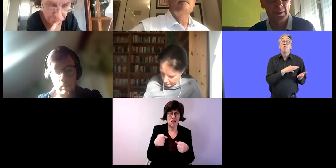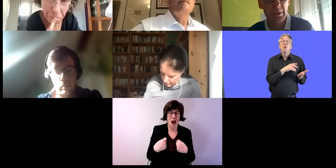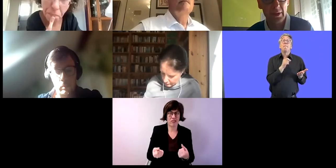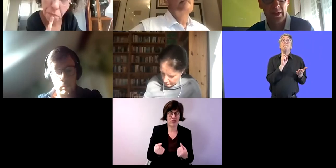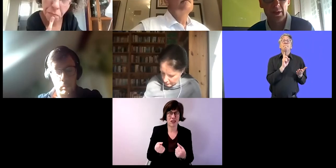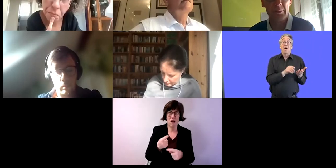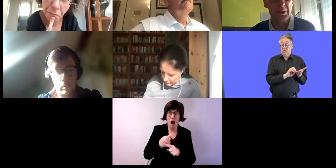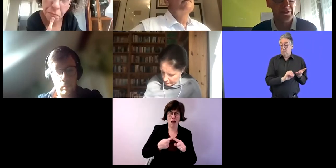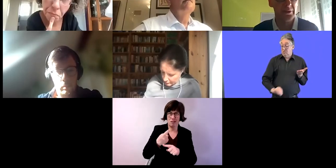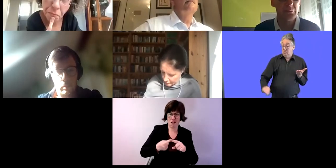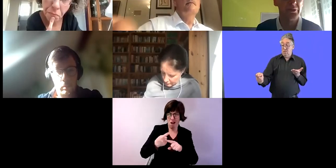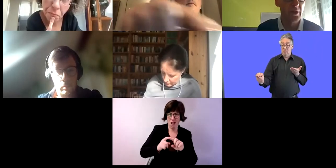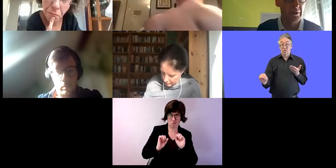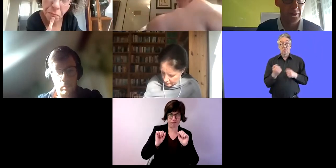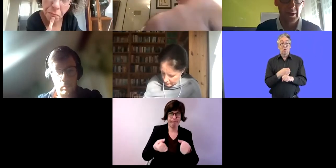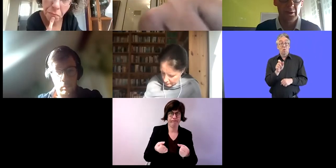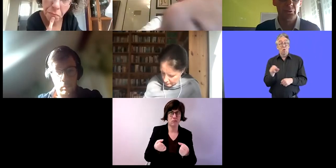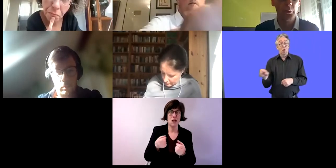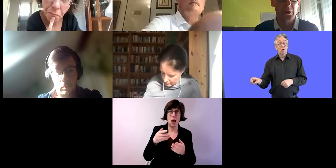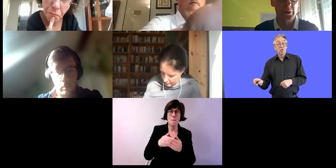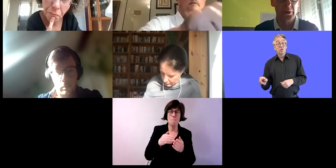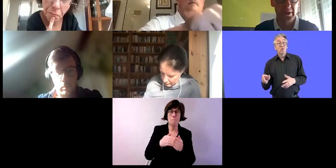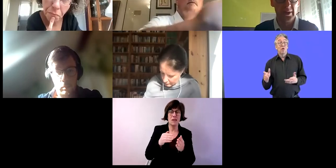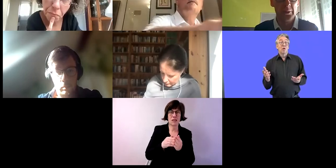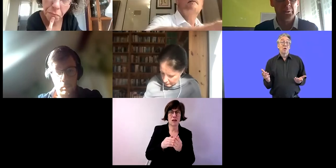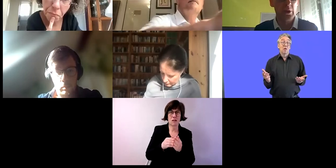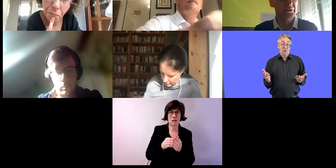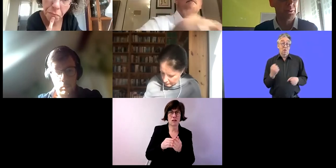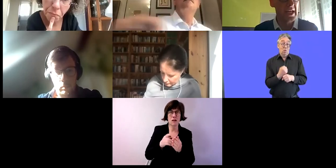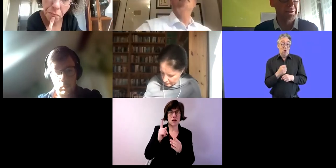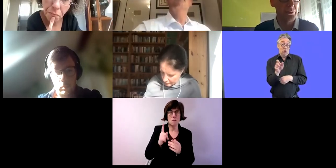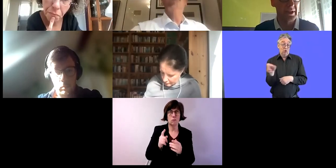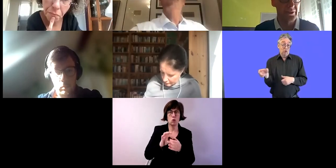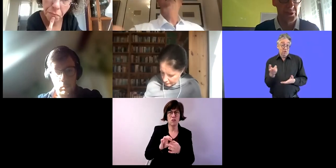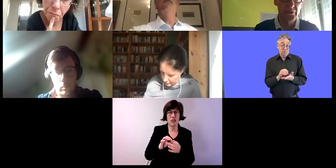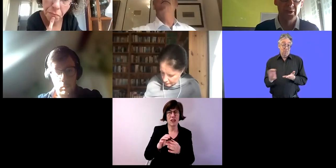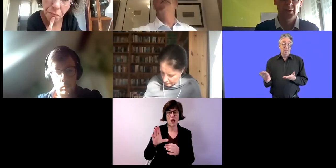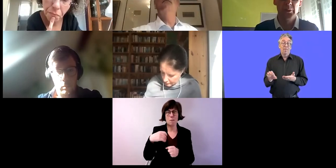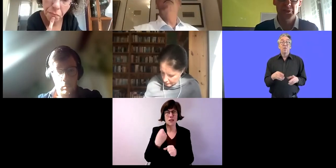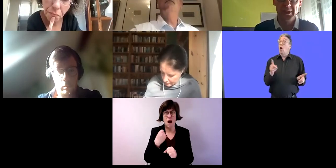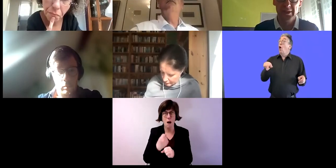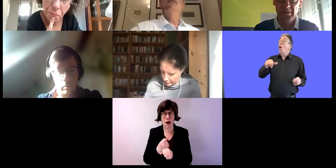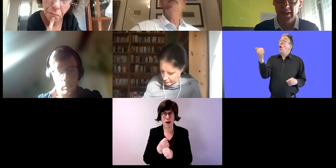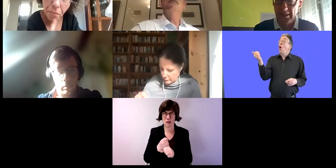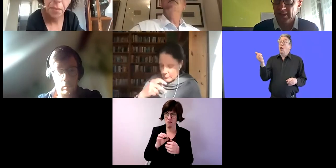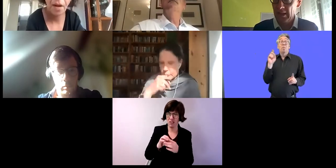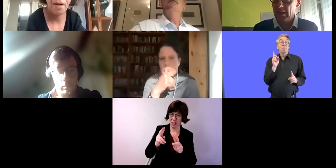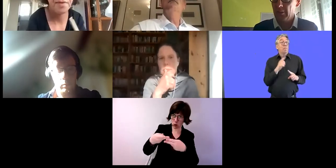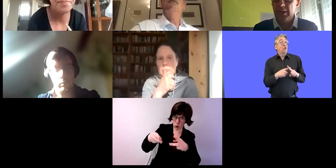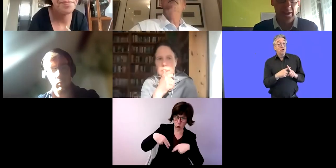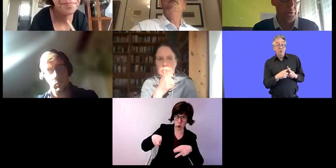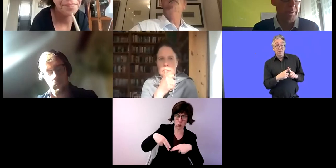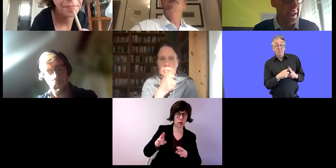erwerben kann. Gewinne, errichtet werden, müssen wieder an das Unternehmen beziehungsweise die Mitarbeiterinnen und Mitarbeiter zurückgehen. Das sind